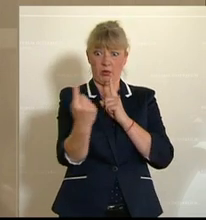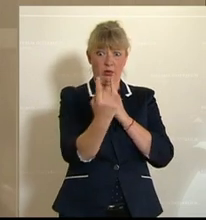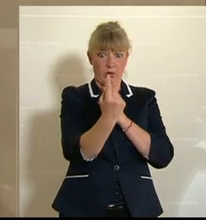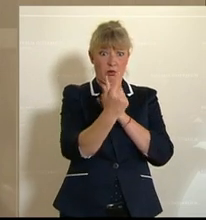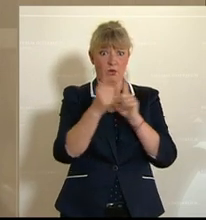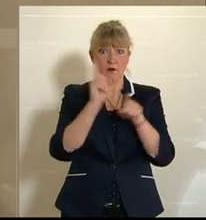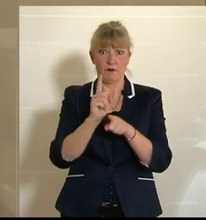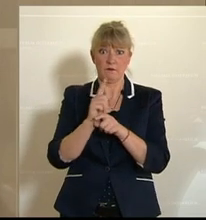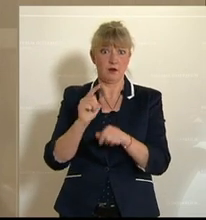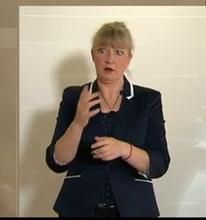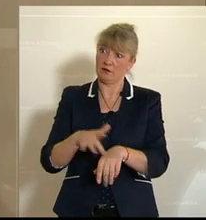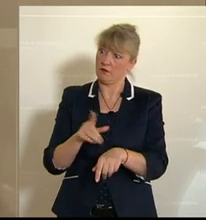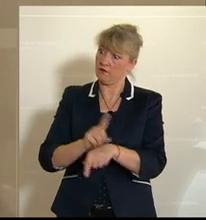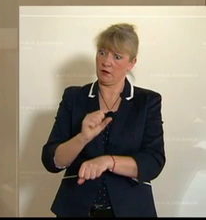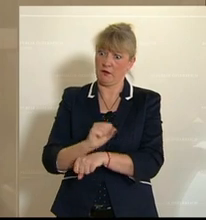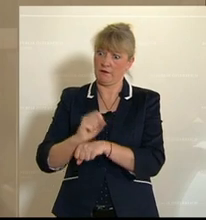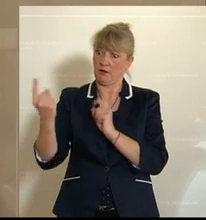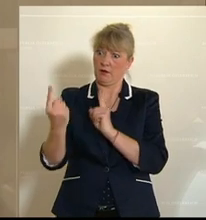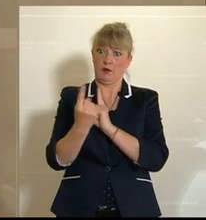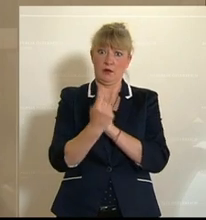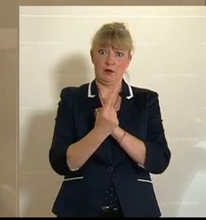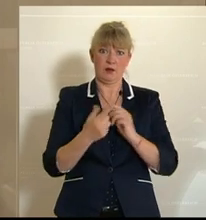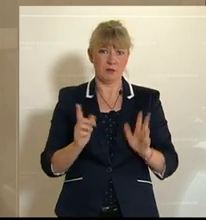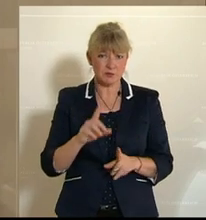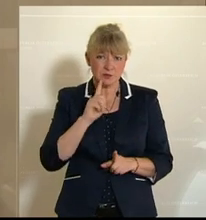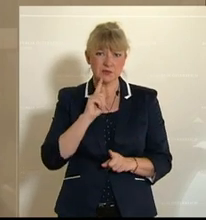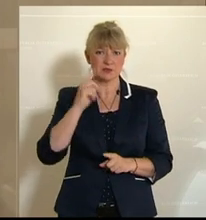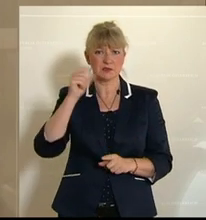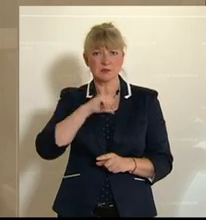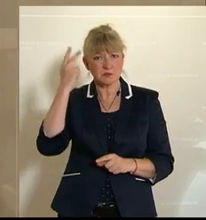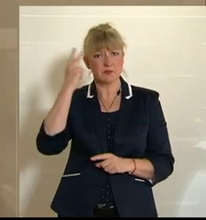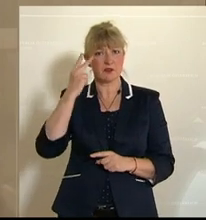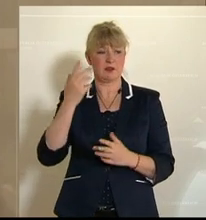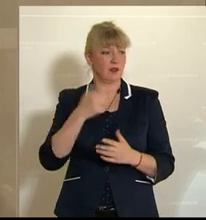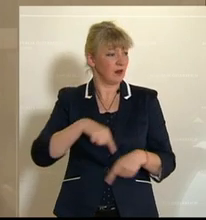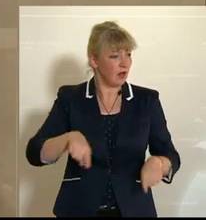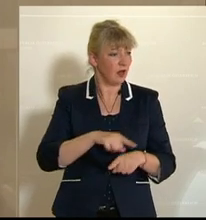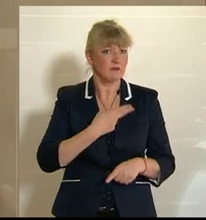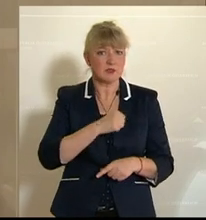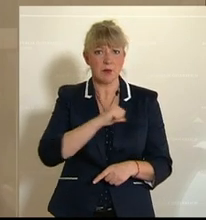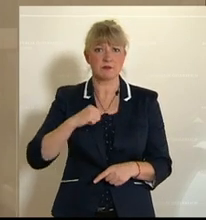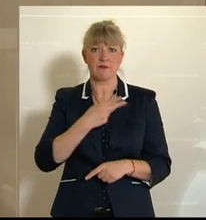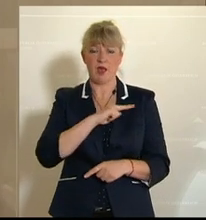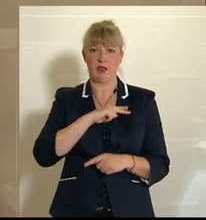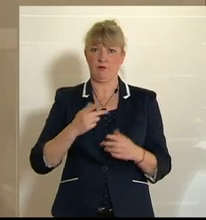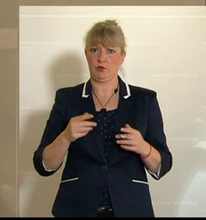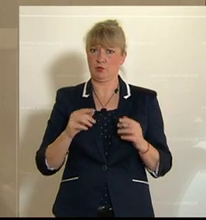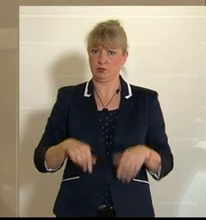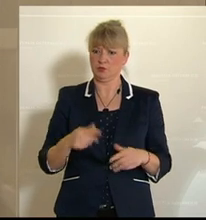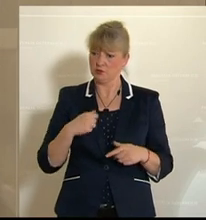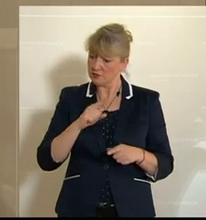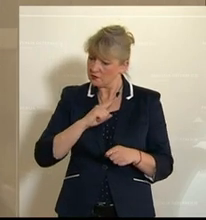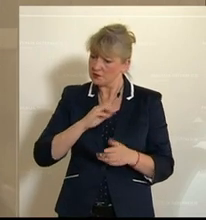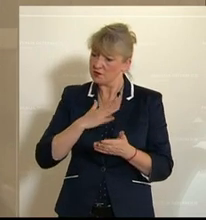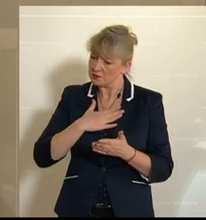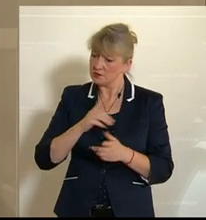Häftling? Da gilt es auch Hausverstand und Eigenverantwortung aller Betroffenen zu setzen. So mancher möchte seine ihm noch verbleibende Zeit im